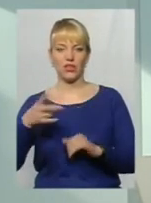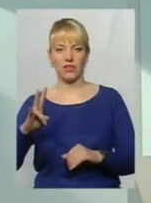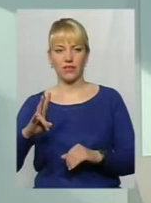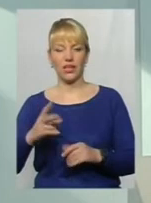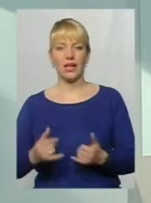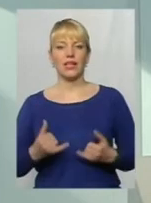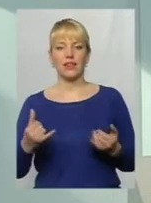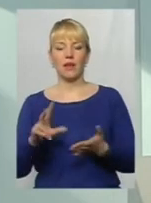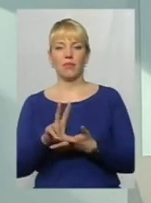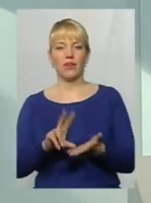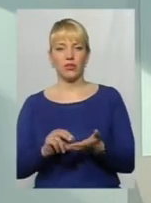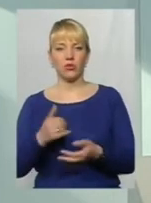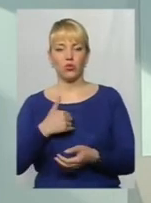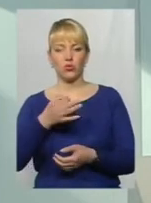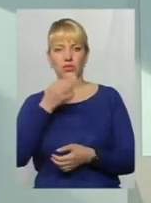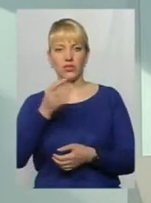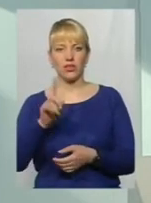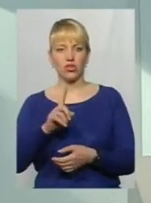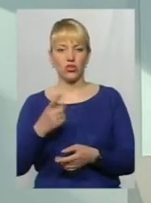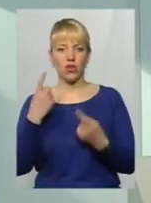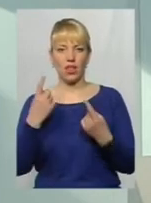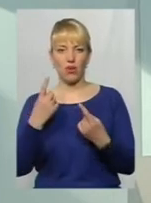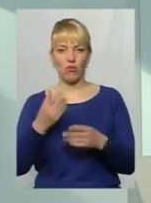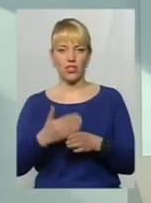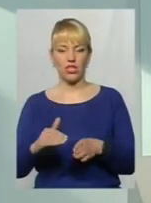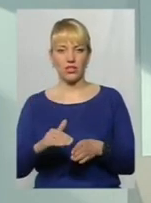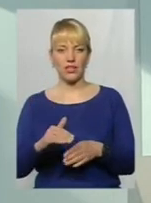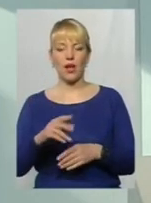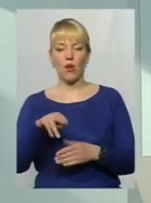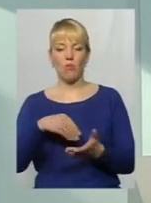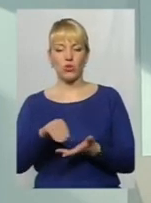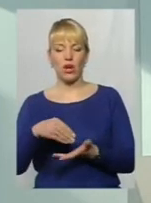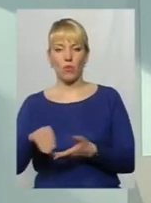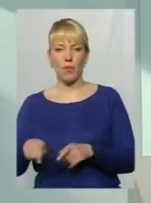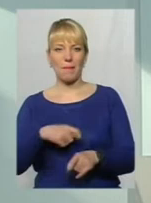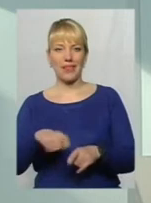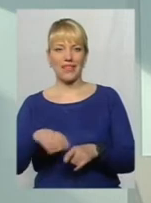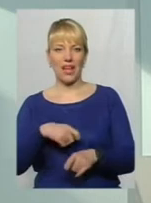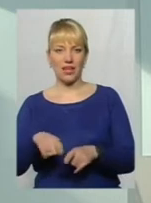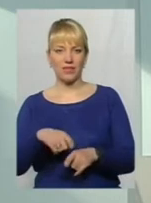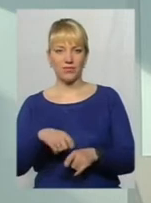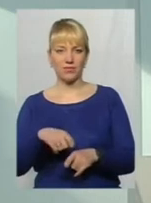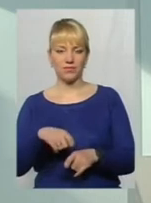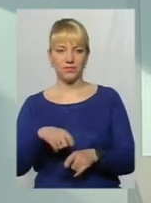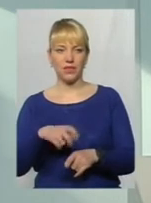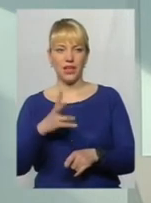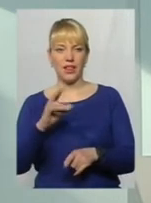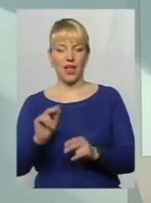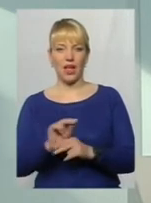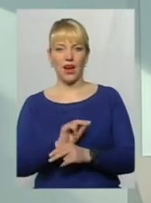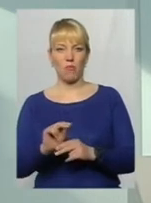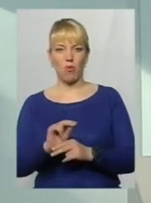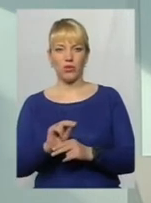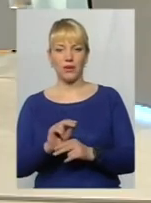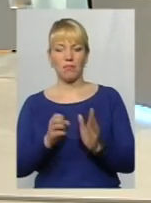Для прикладу, хочу сказати, що левова частка по закупівлі матеріалів на ремонт